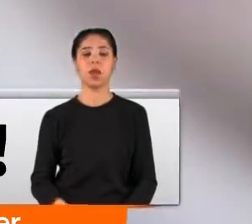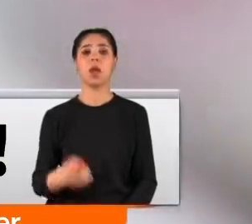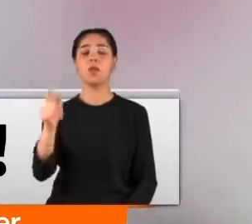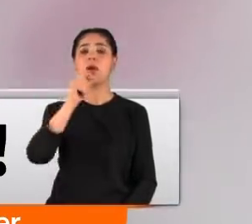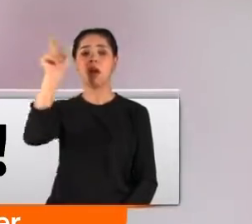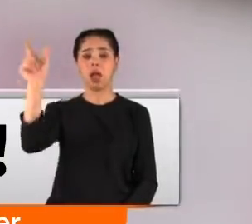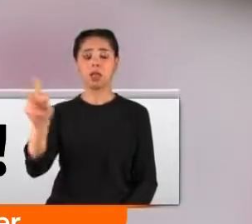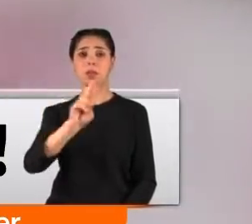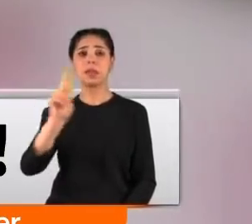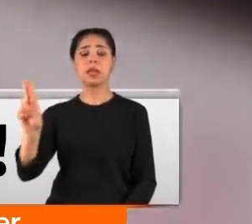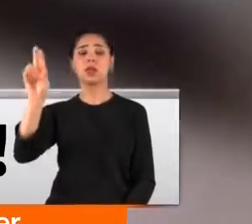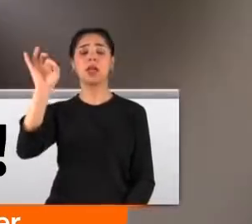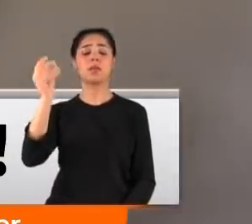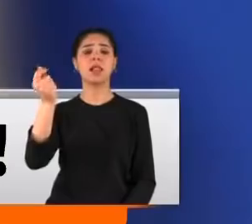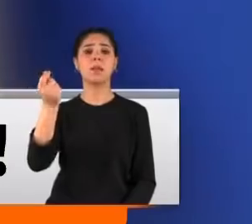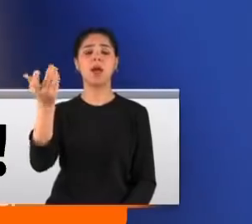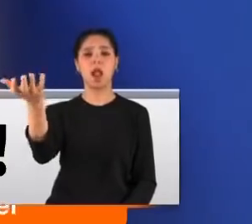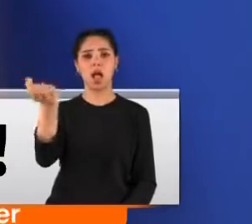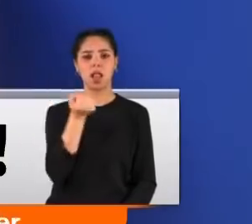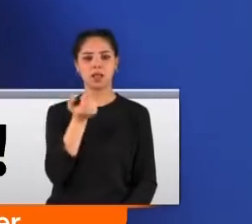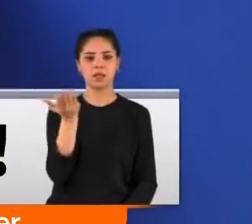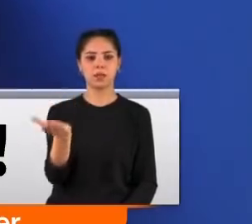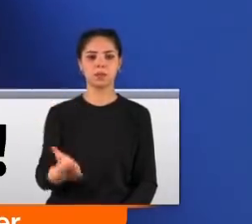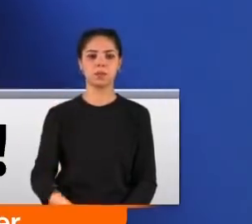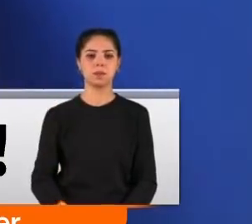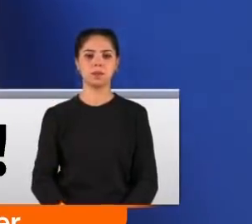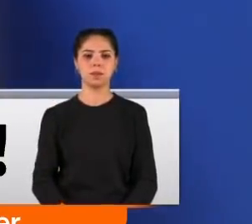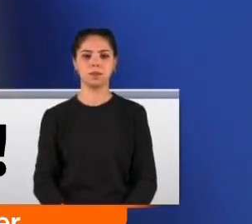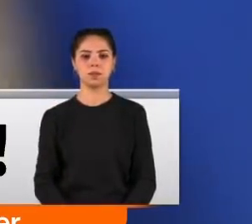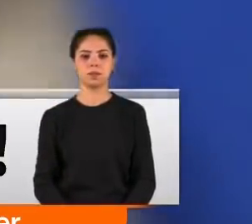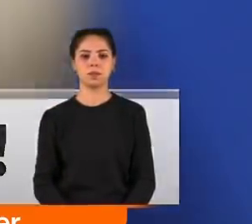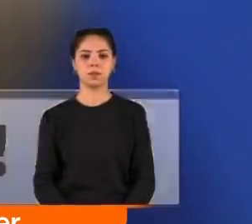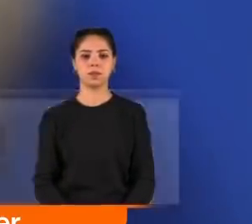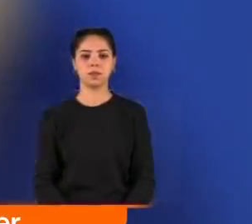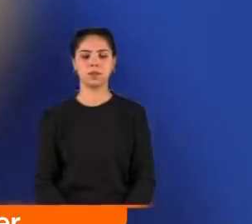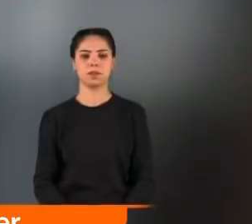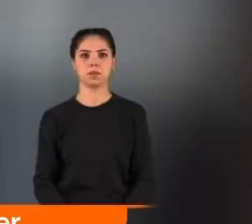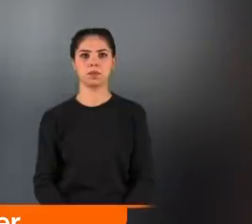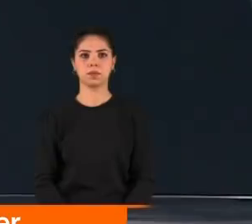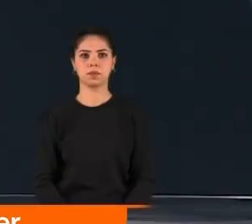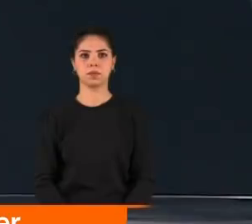üzerindeki 770 liraya el kondu. Bunu al çıkartıyorsun. Tamam. Tamam. Hadi.